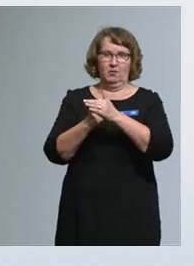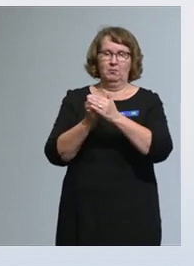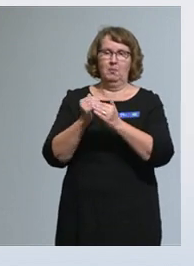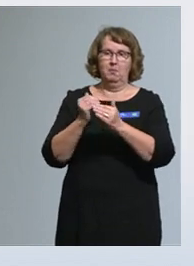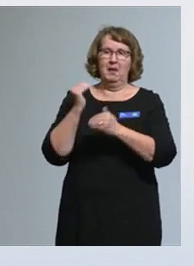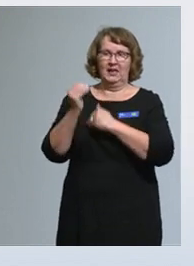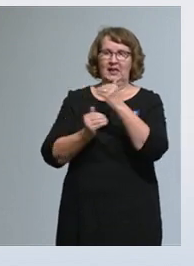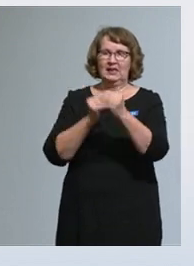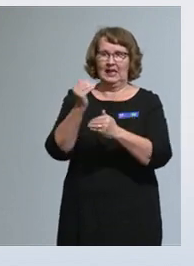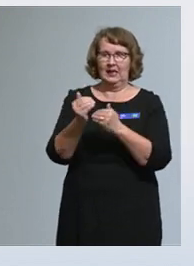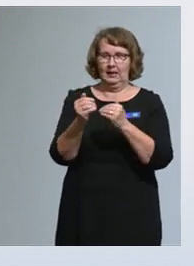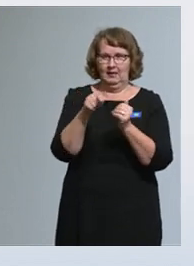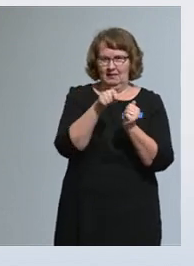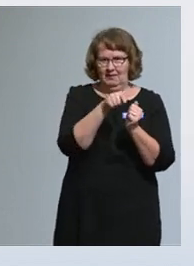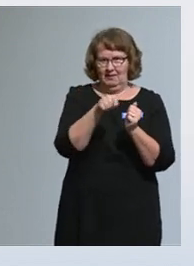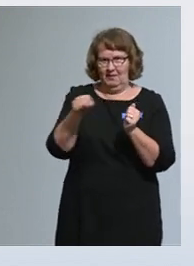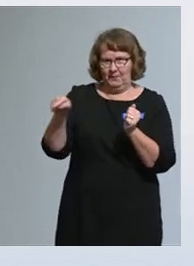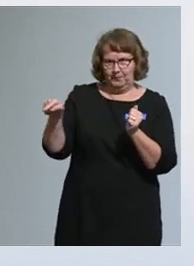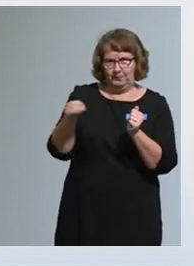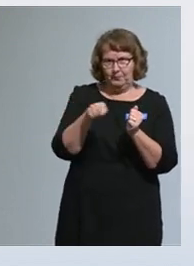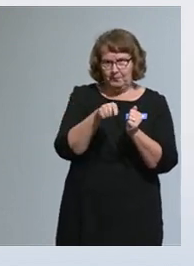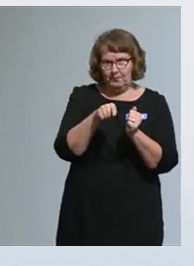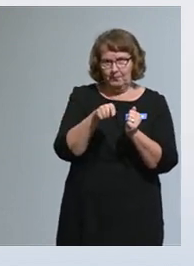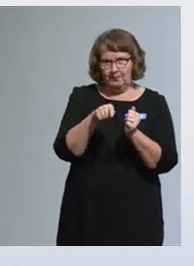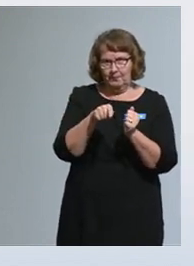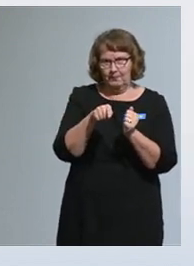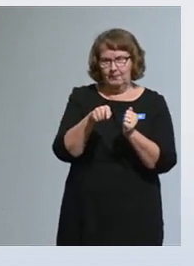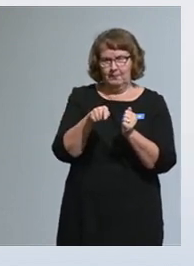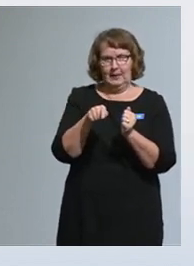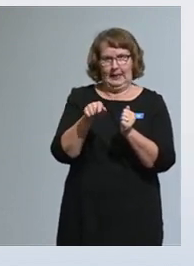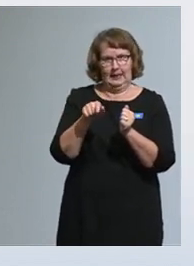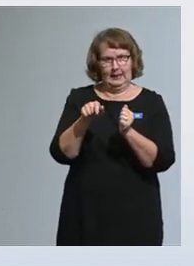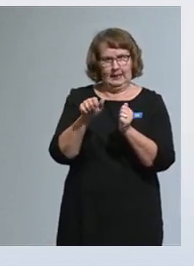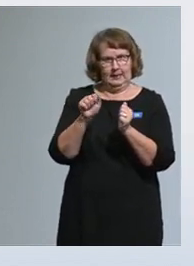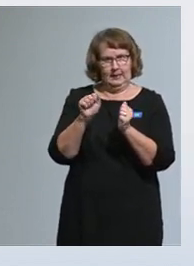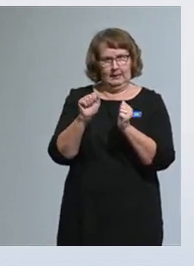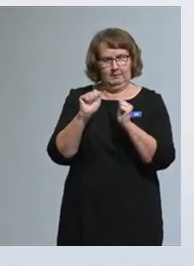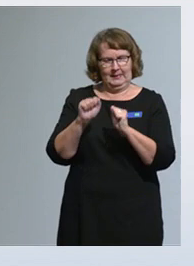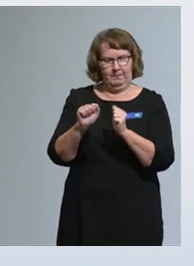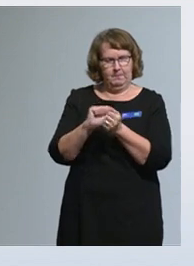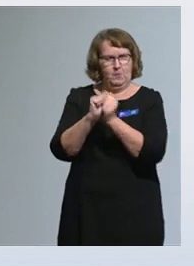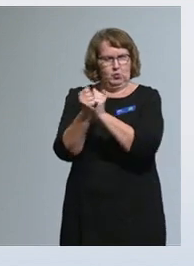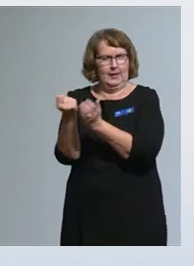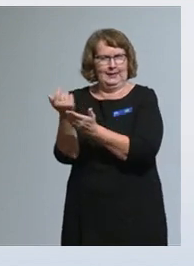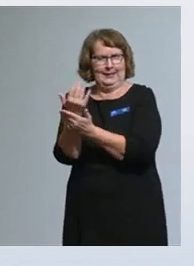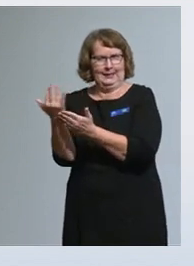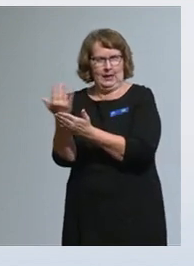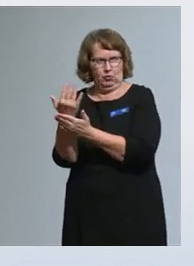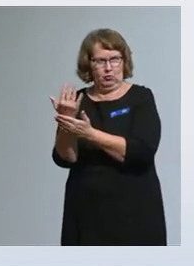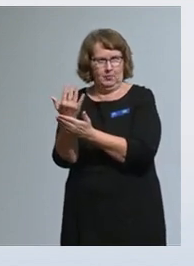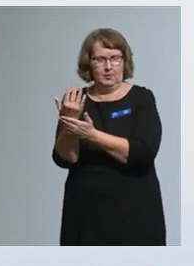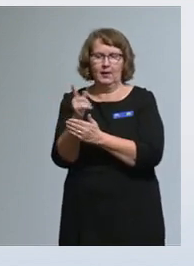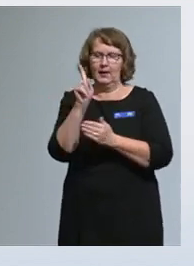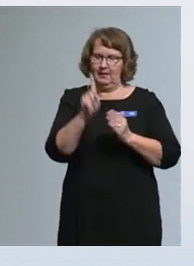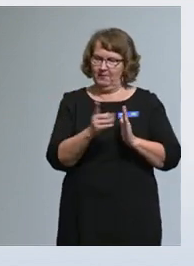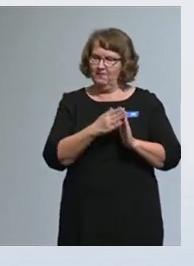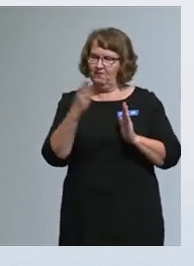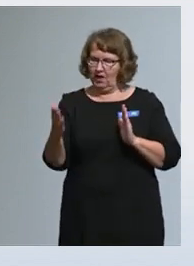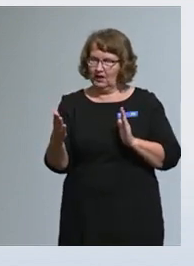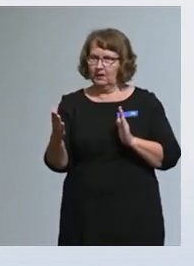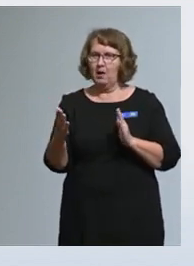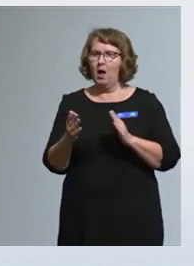digitalisoitava ja tässä ensimmäisessä aallossa digitalisoitava avustusten